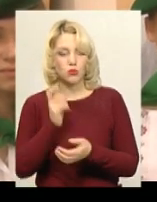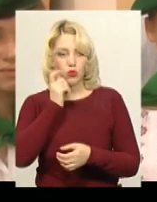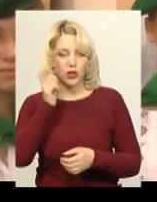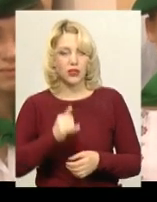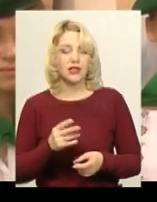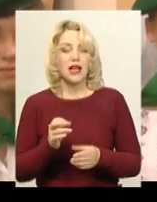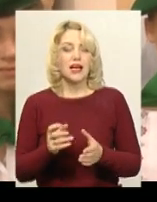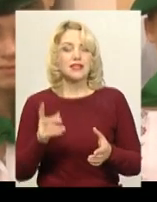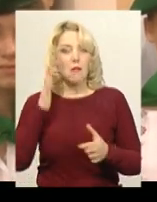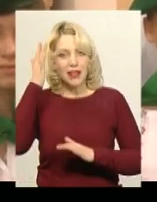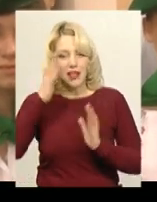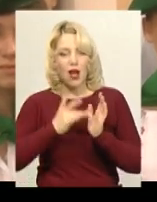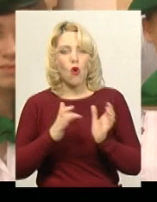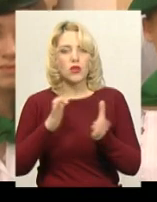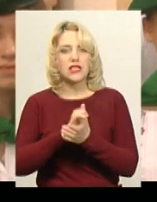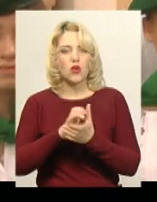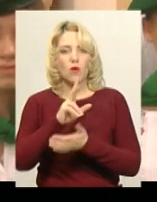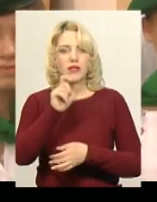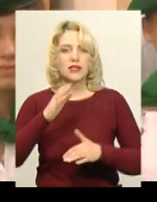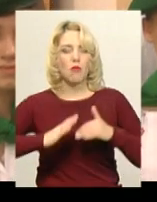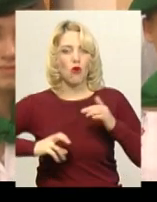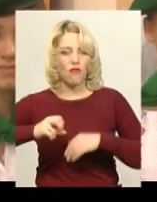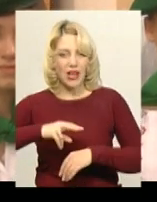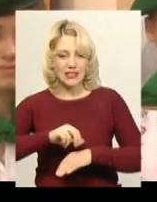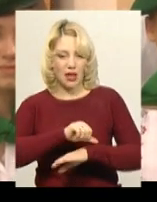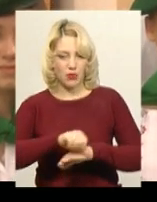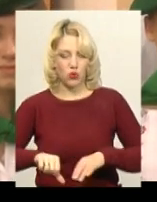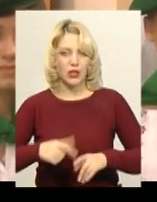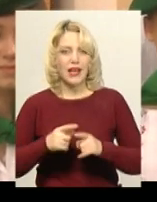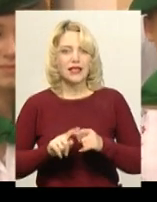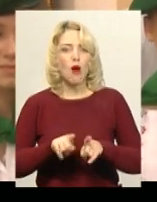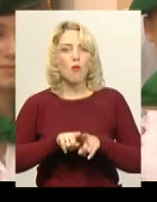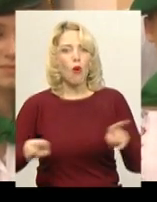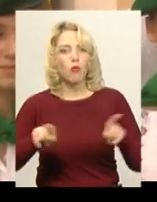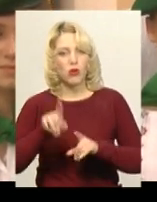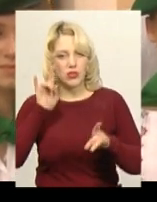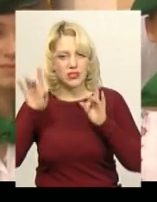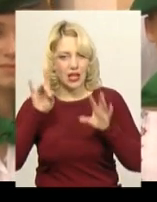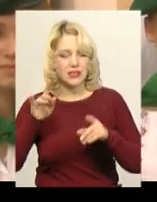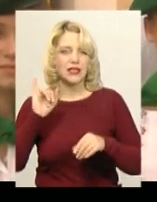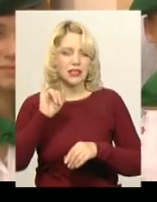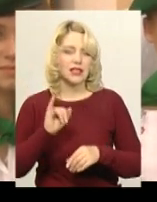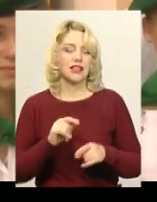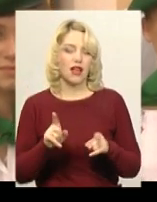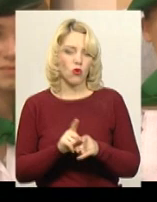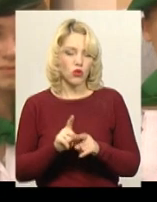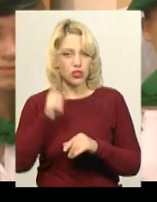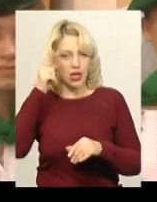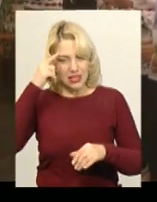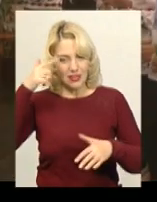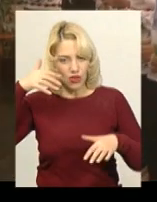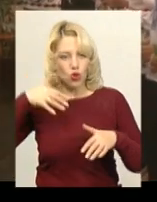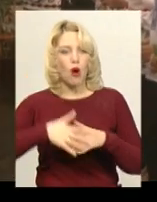професією прикордонника, її популяризації, а також свідомого вибора майбутньої